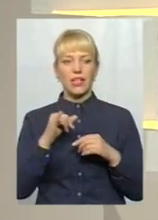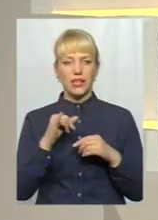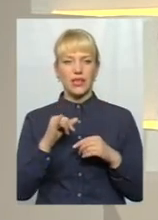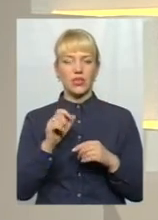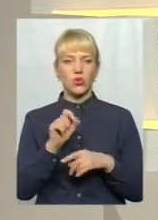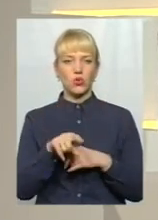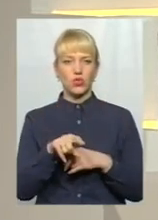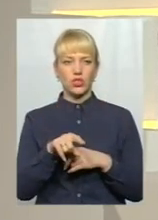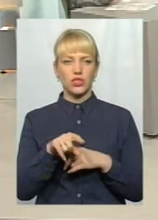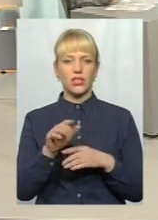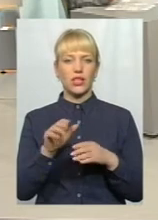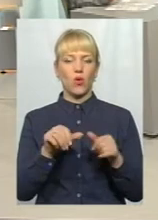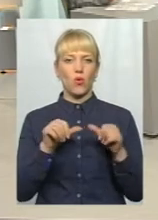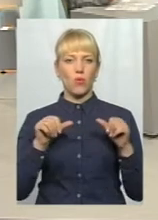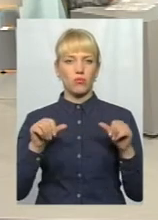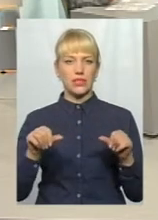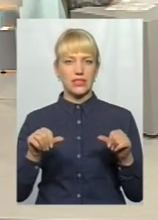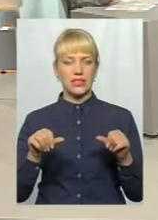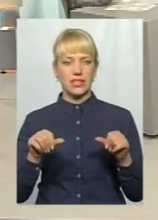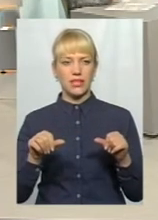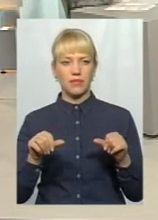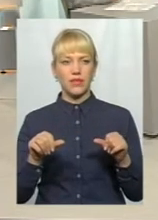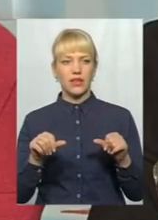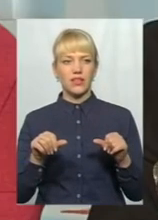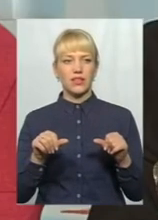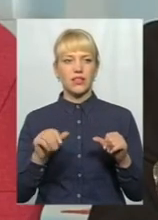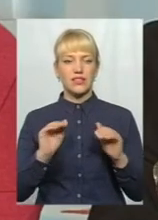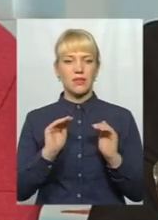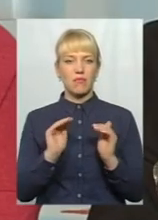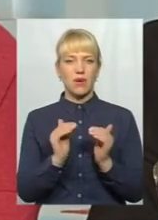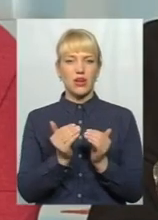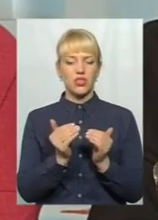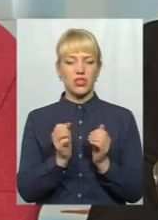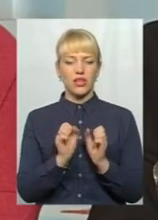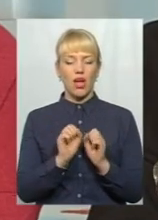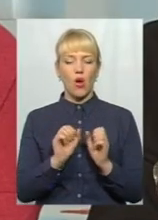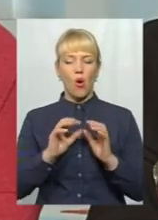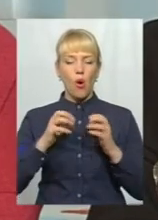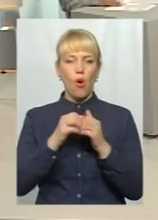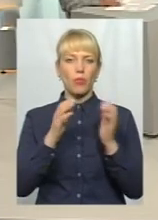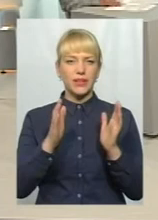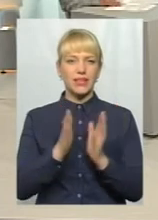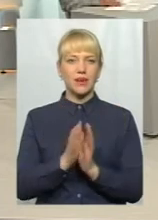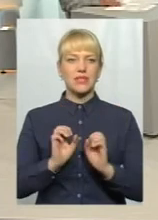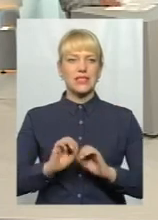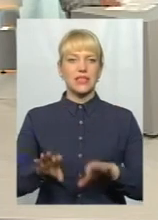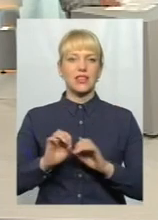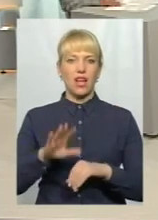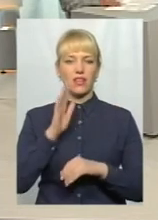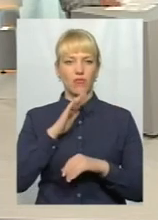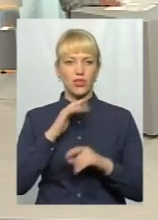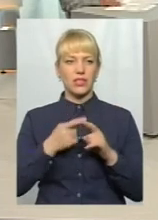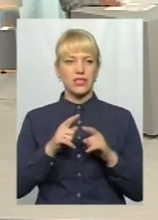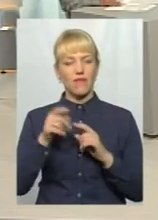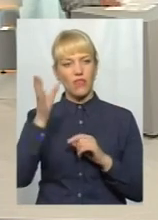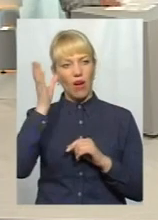доручити між відачою комісією, зменшити об'єми скидання води на Дністровський ГЕС. Це з врахуванням, Володимир, це з